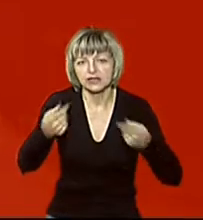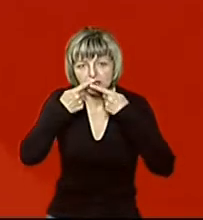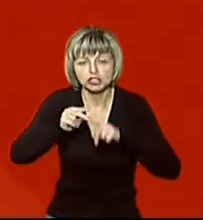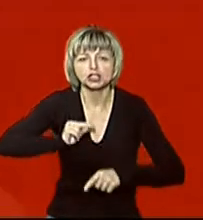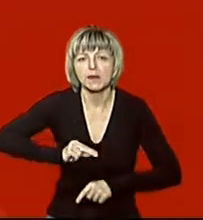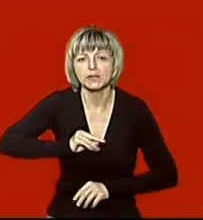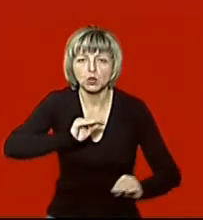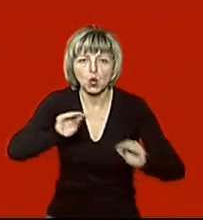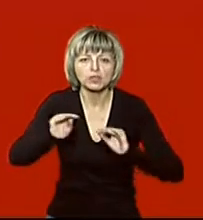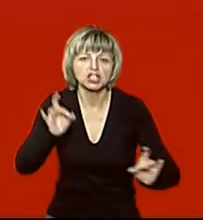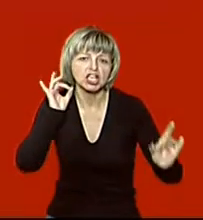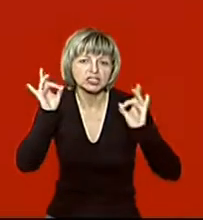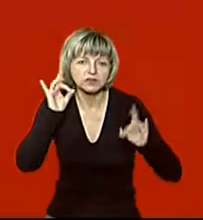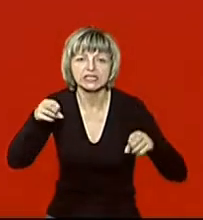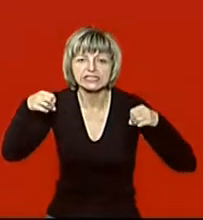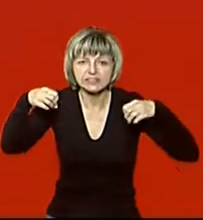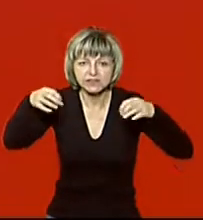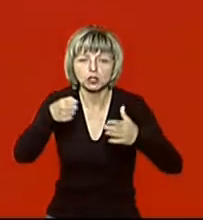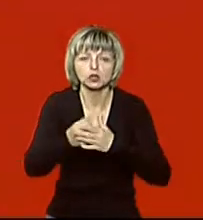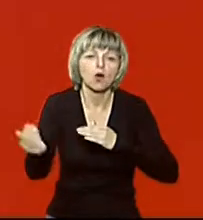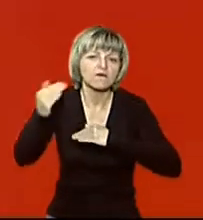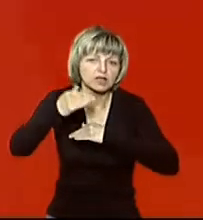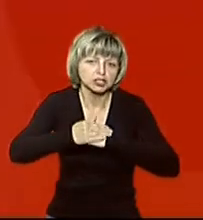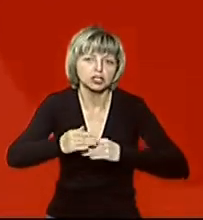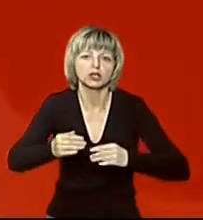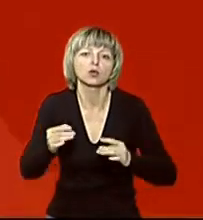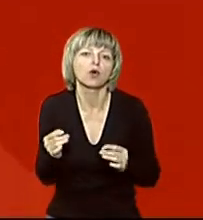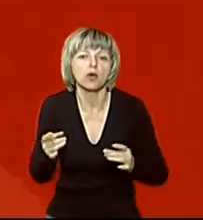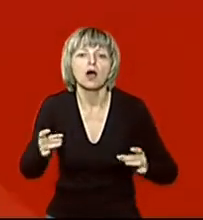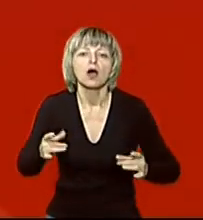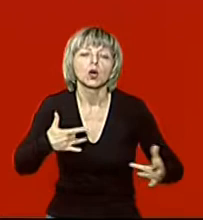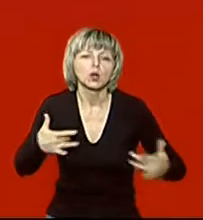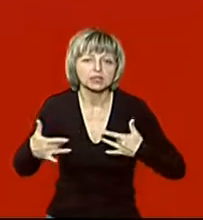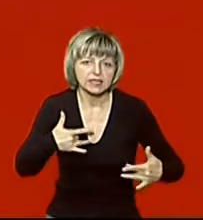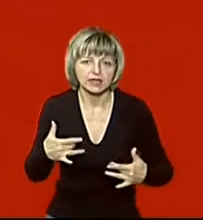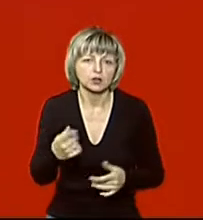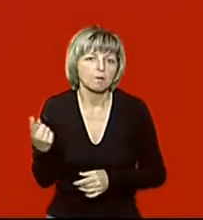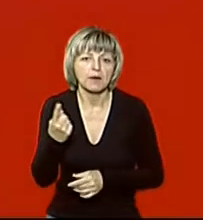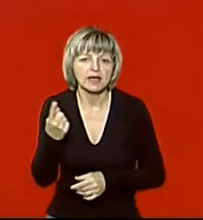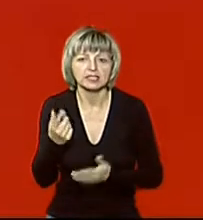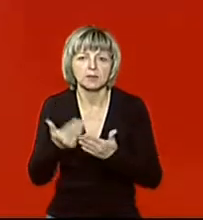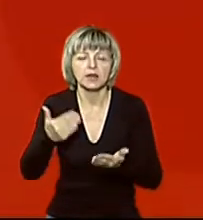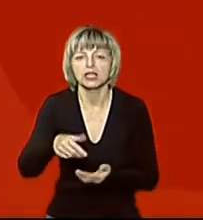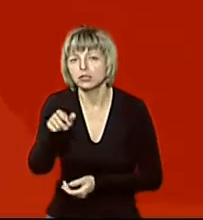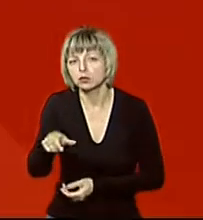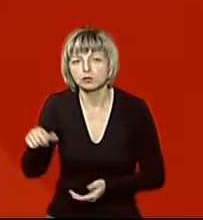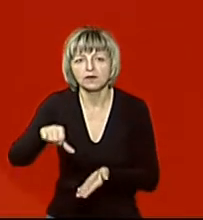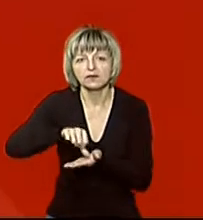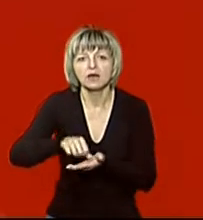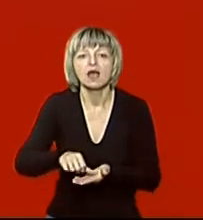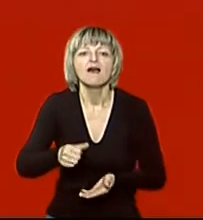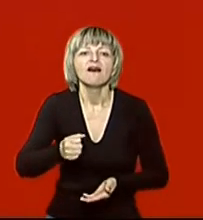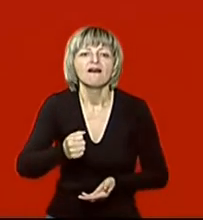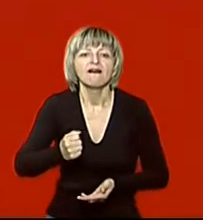працівники облаштовували звук та світло до вечірнього концерту, гутірки вже розпочалися. Першими передглядачами виступили ветерани